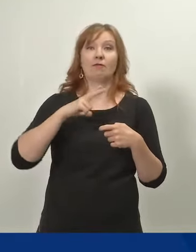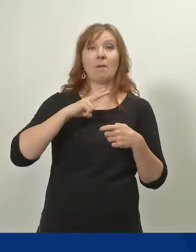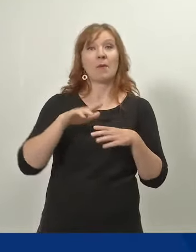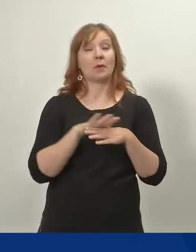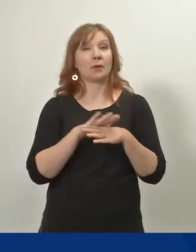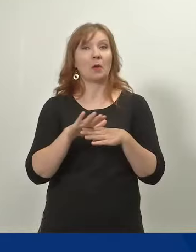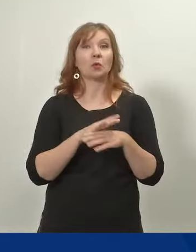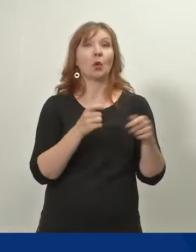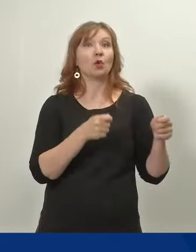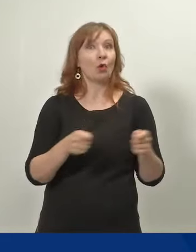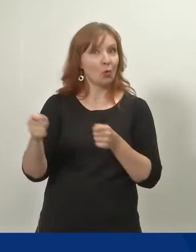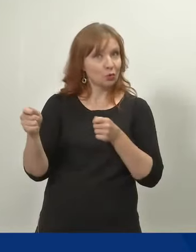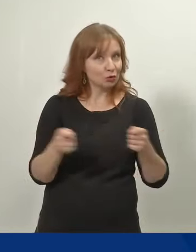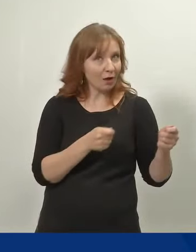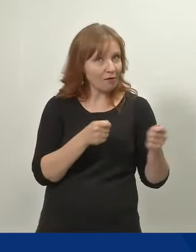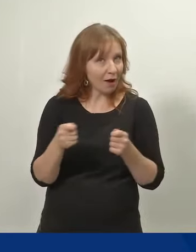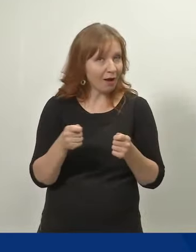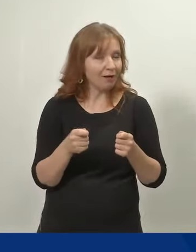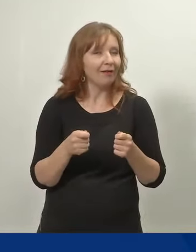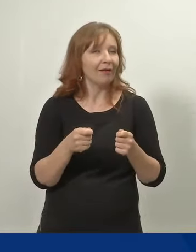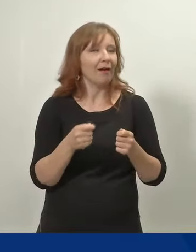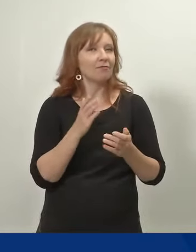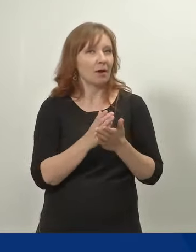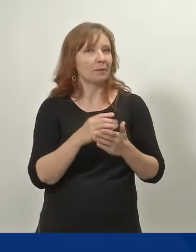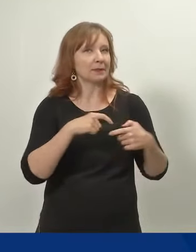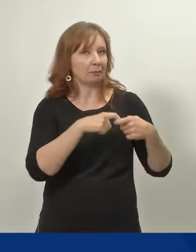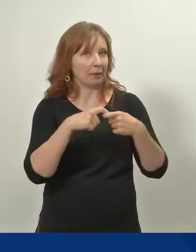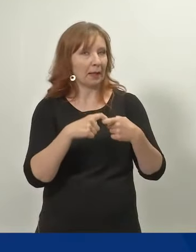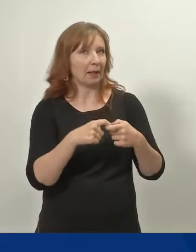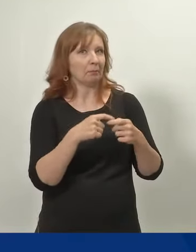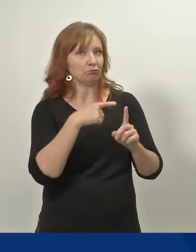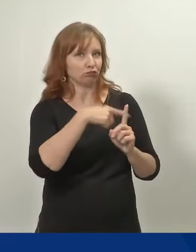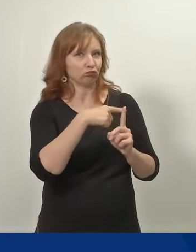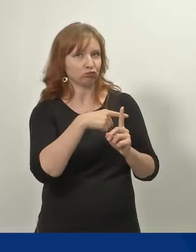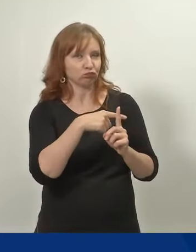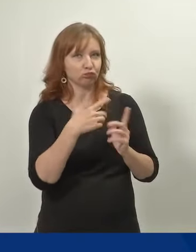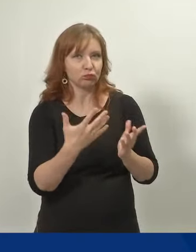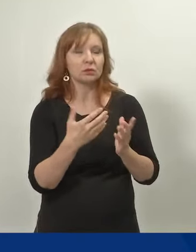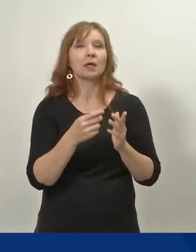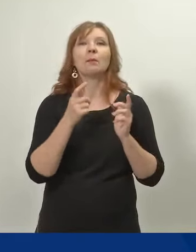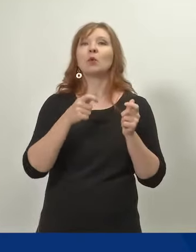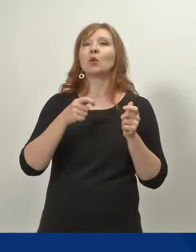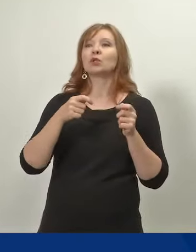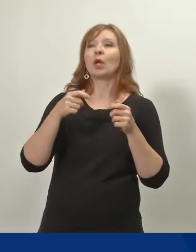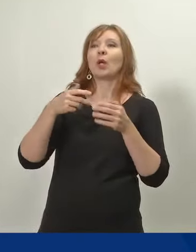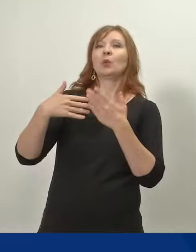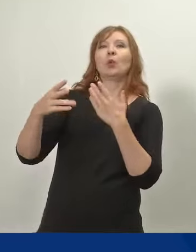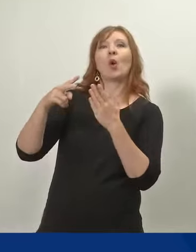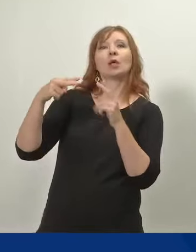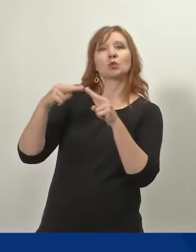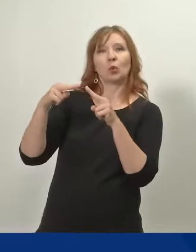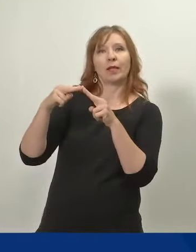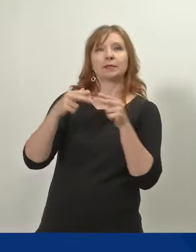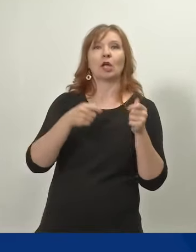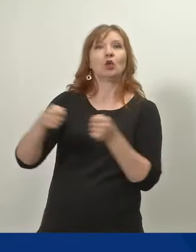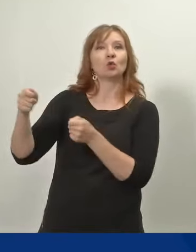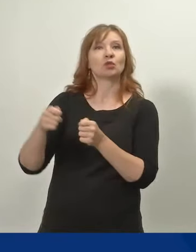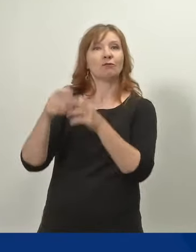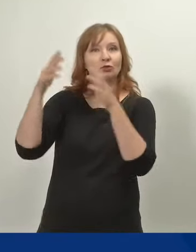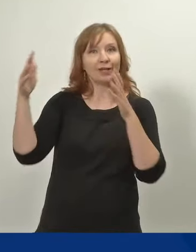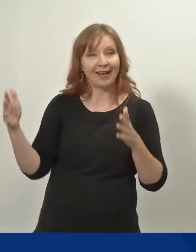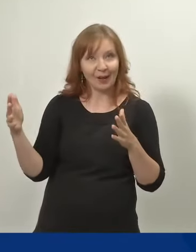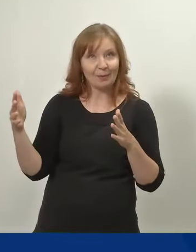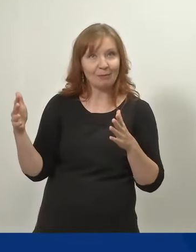tervetullut uudistus. Ja lisää myös joustavuutta työsuhteessa, ja näin ollen se edistää